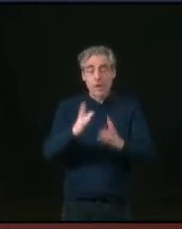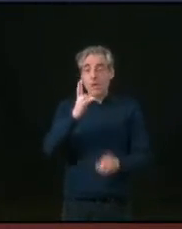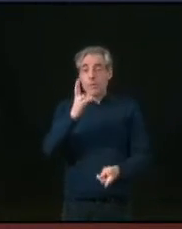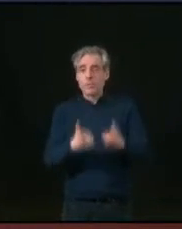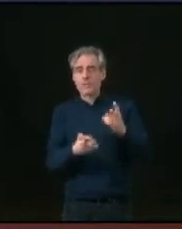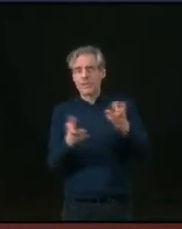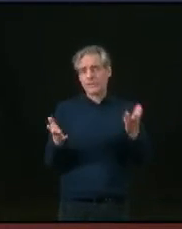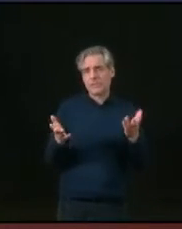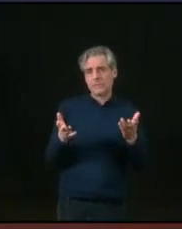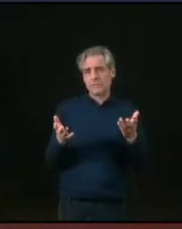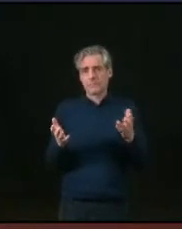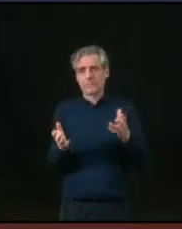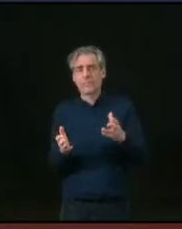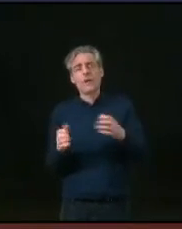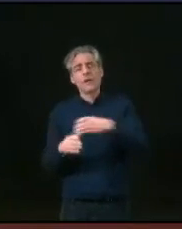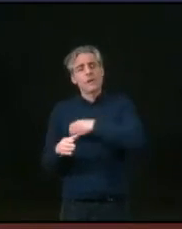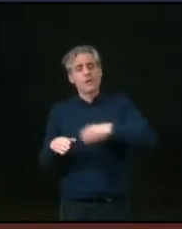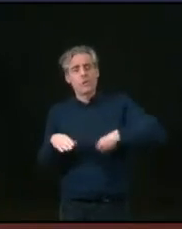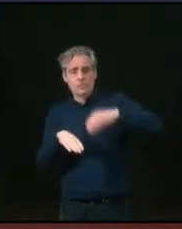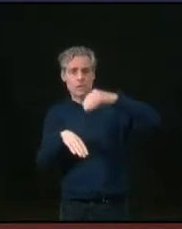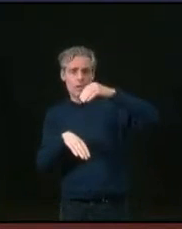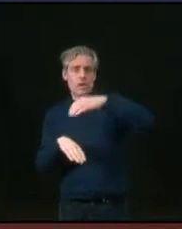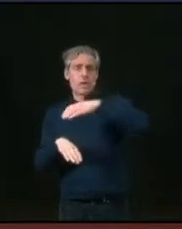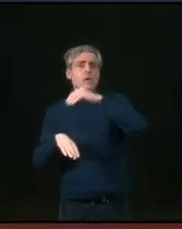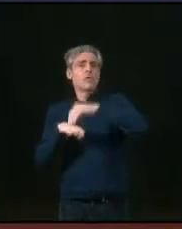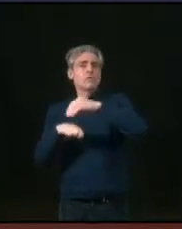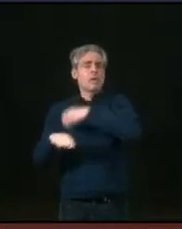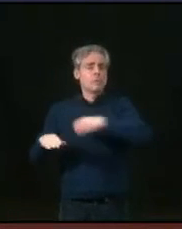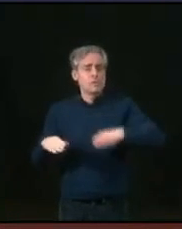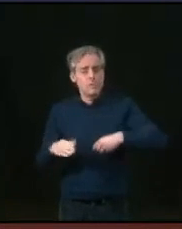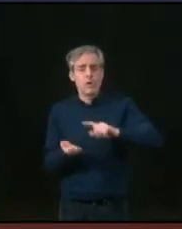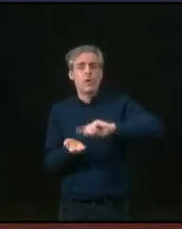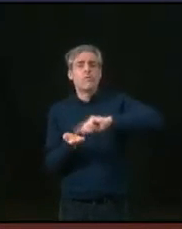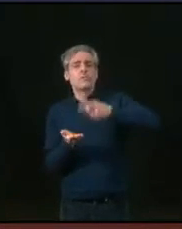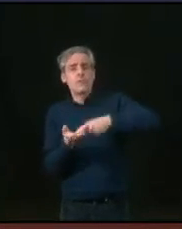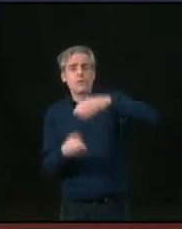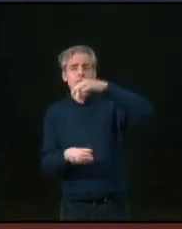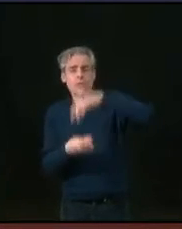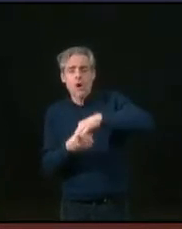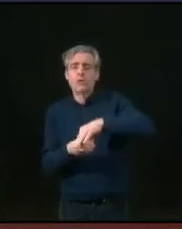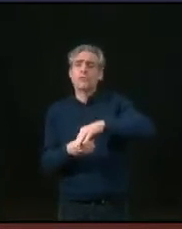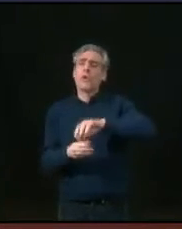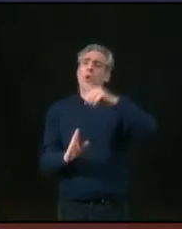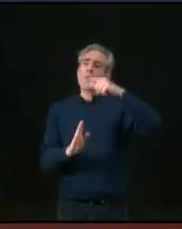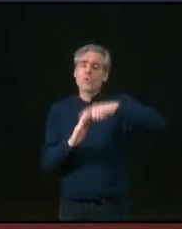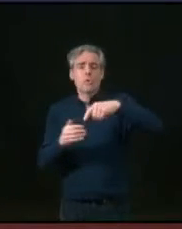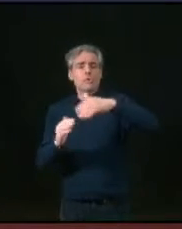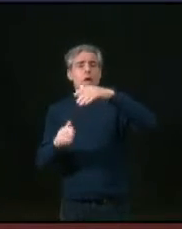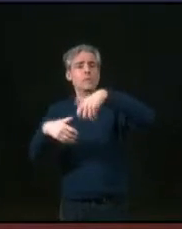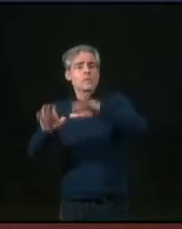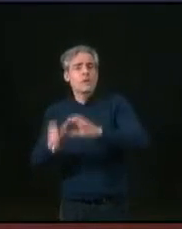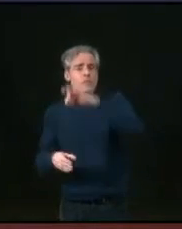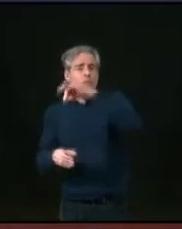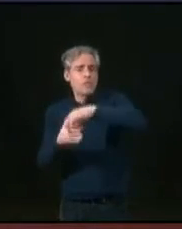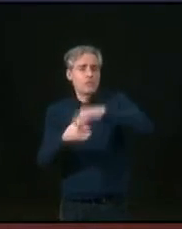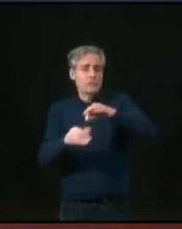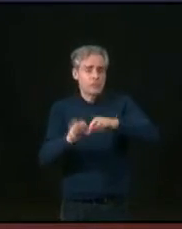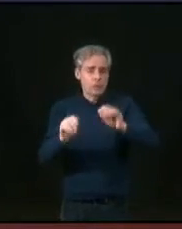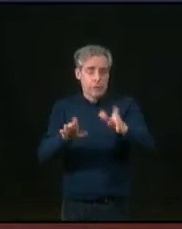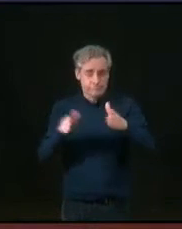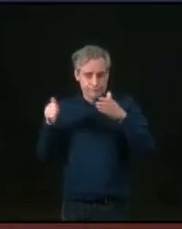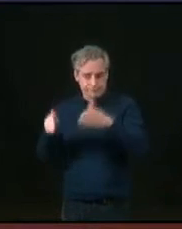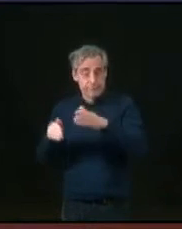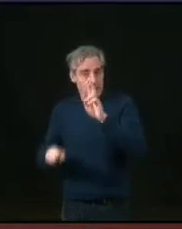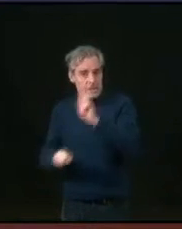à mon avis, parasiter les conseils municipaux où il y a le DOB, le vote du budget et le compte administratif. Il faut trouver un temps de parole qui